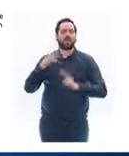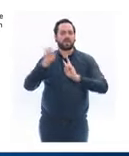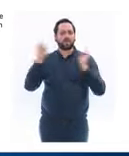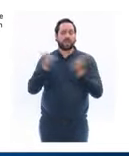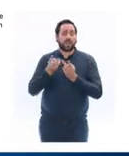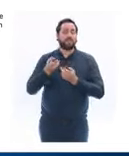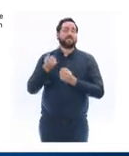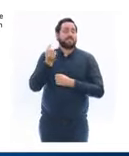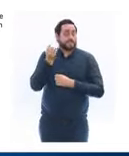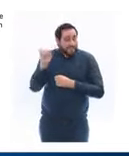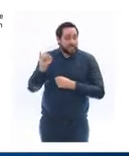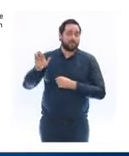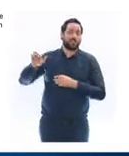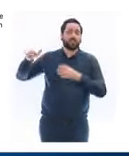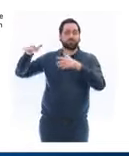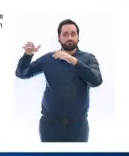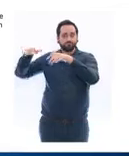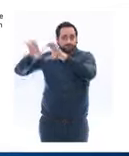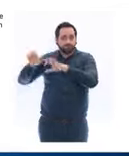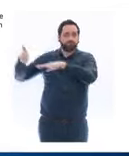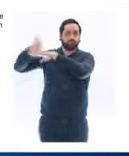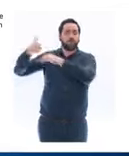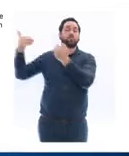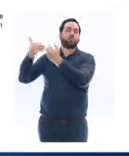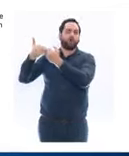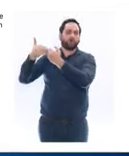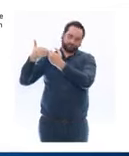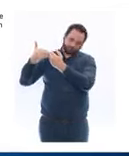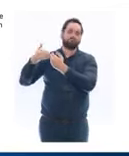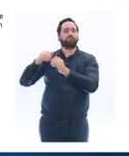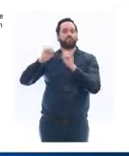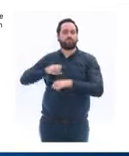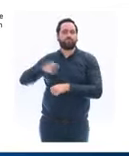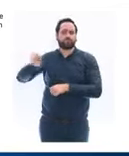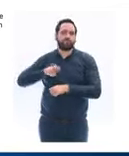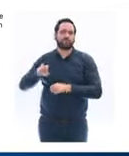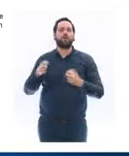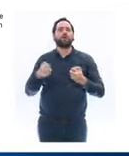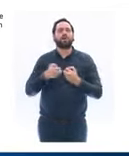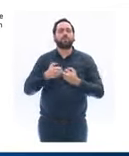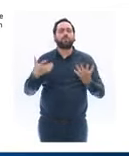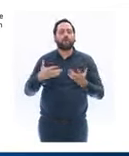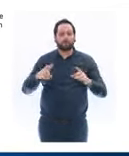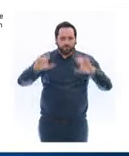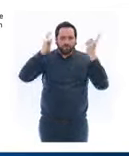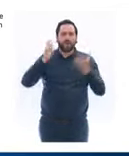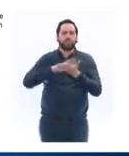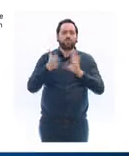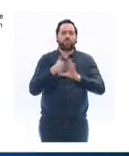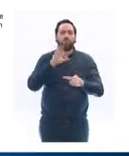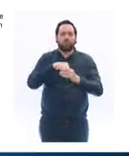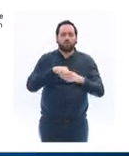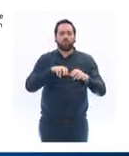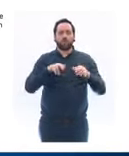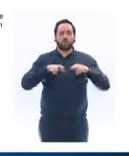l'autorité administrative. Cela concerne par exemple les maraudes des associations de lutte contre la